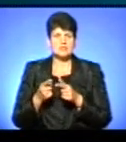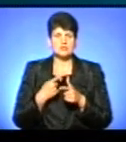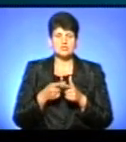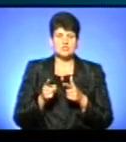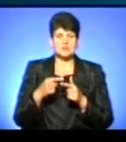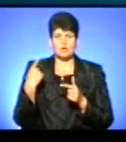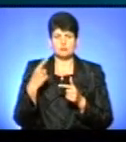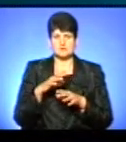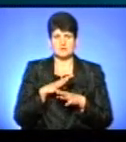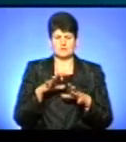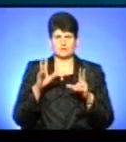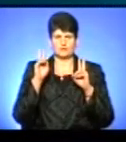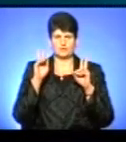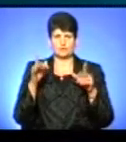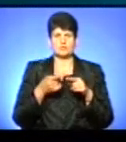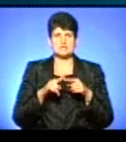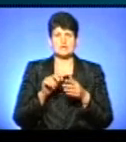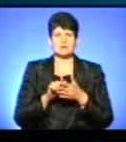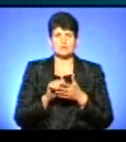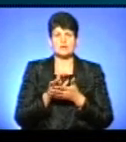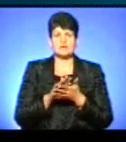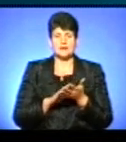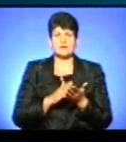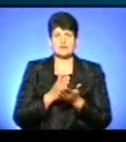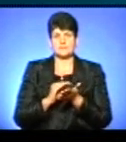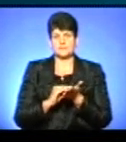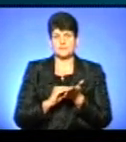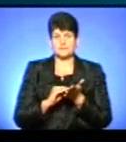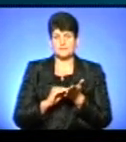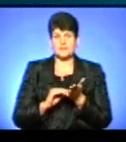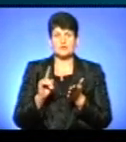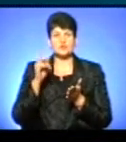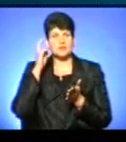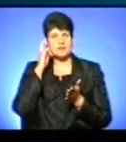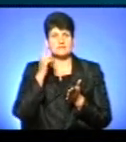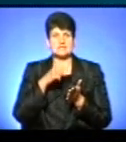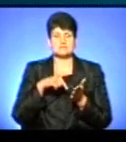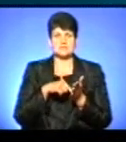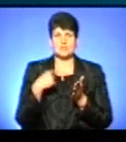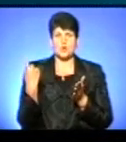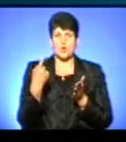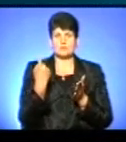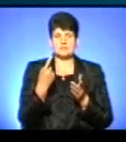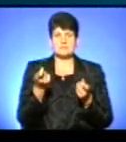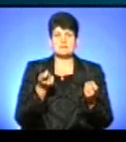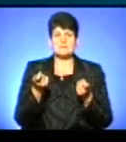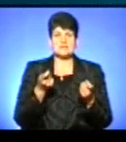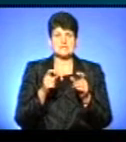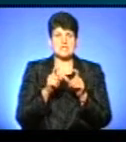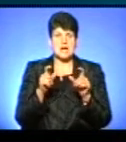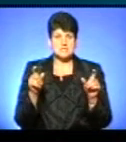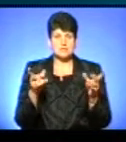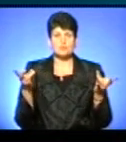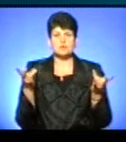на областях не було відомо про цей документ, адже в ньому далі йдеться, що, власне, Київський міський та обласним адміністраціям